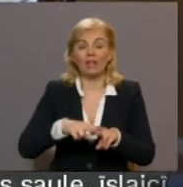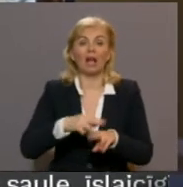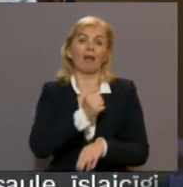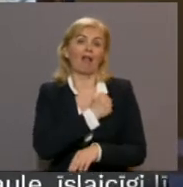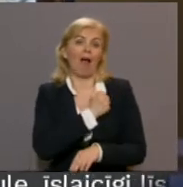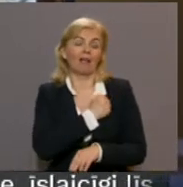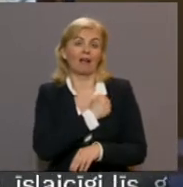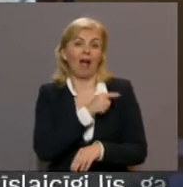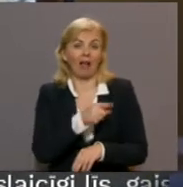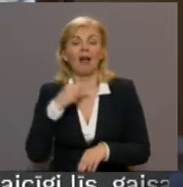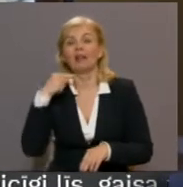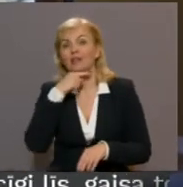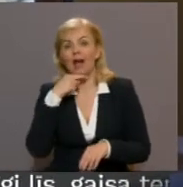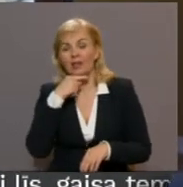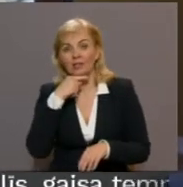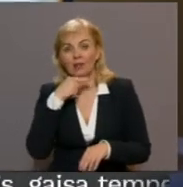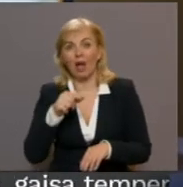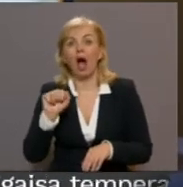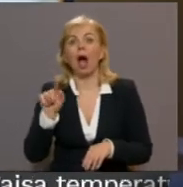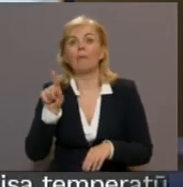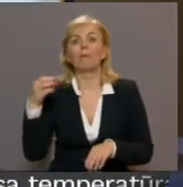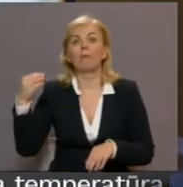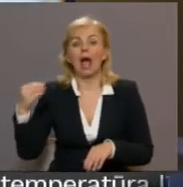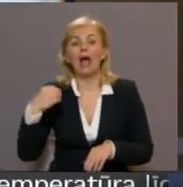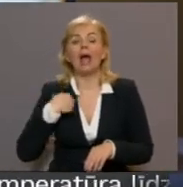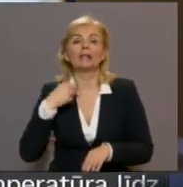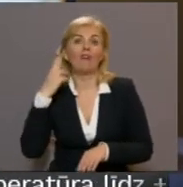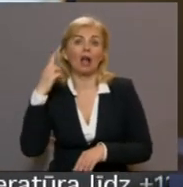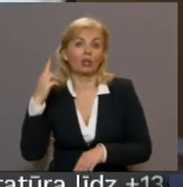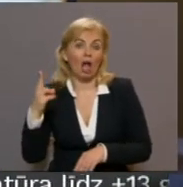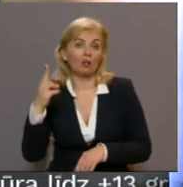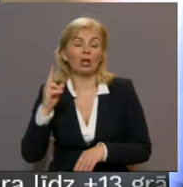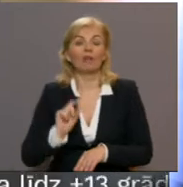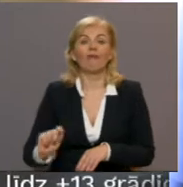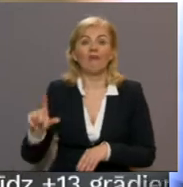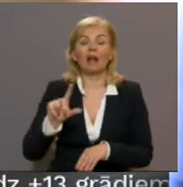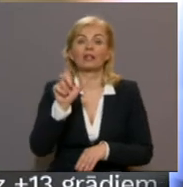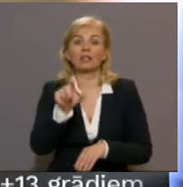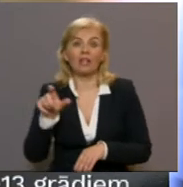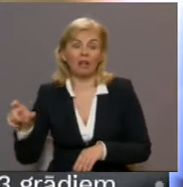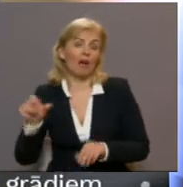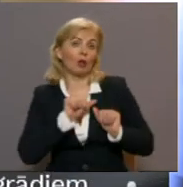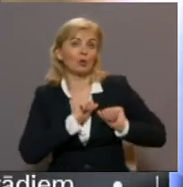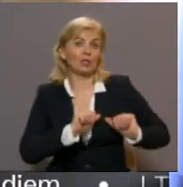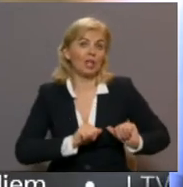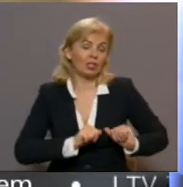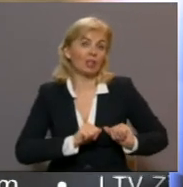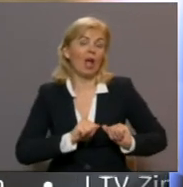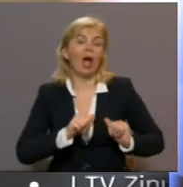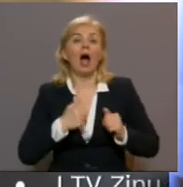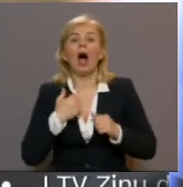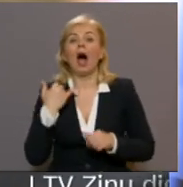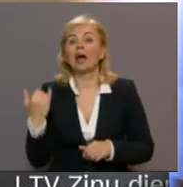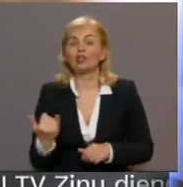Latgali, Cēsis un Api. Un es varu liecināt par to, ka visvairāk cilvēku sirdis aizkustina